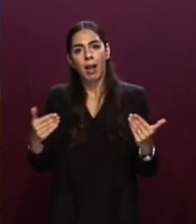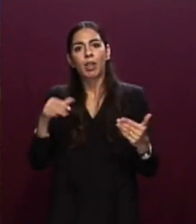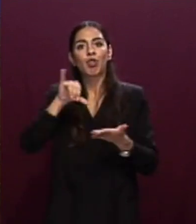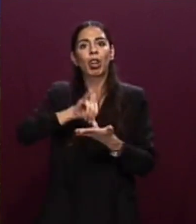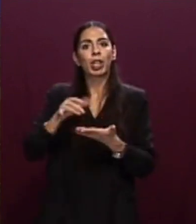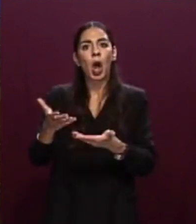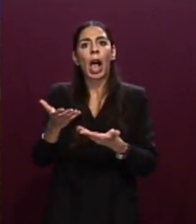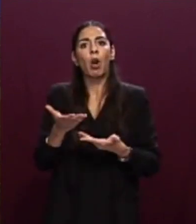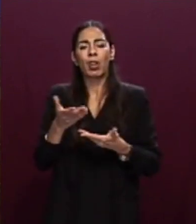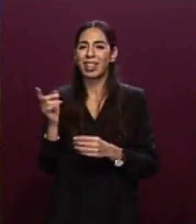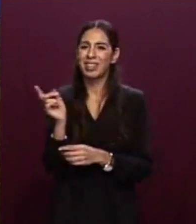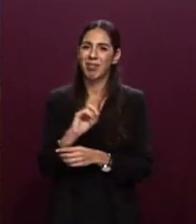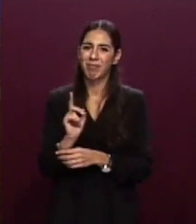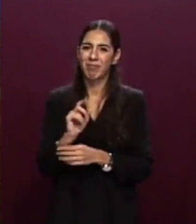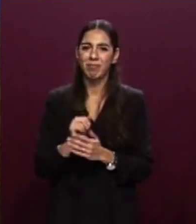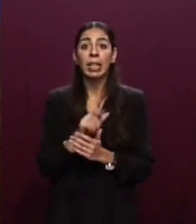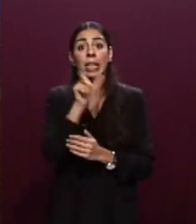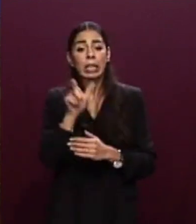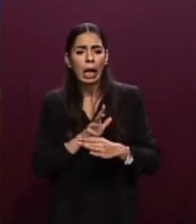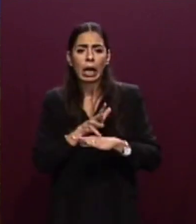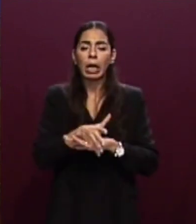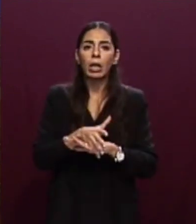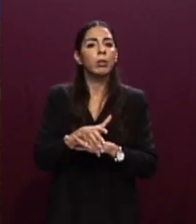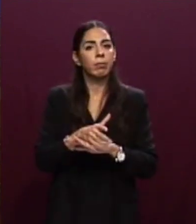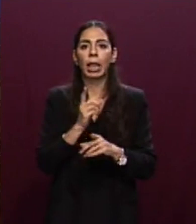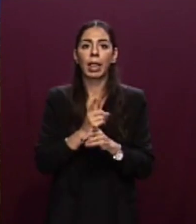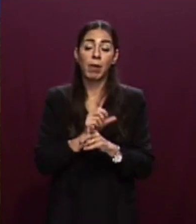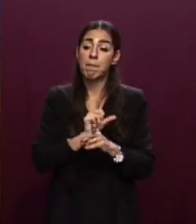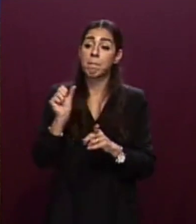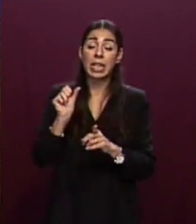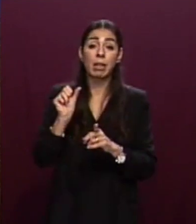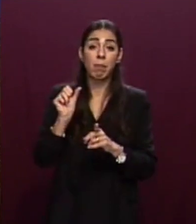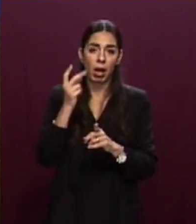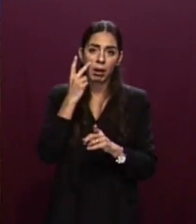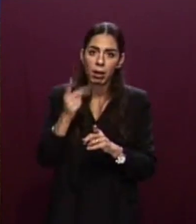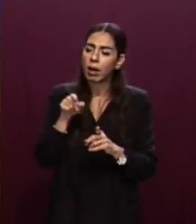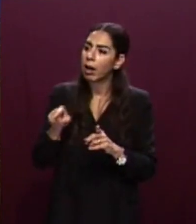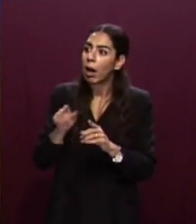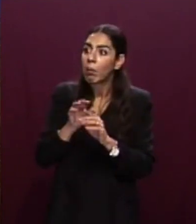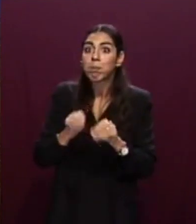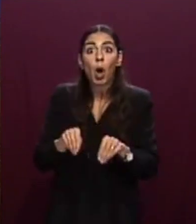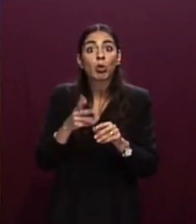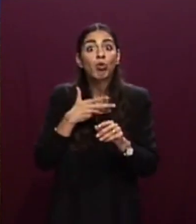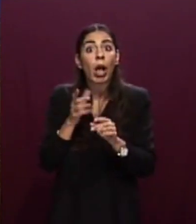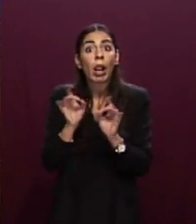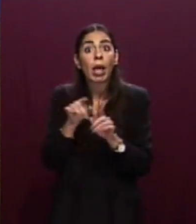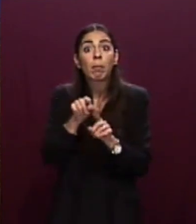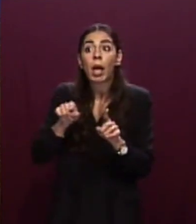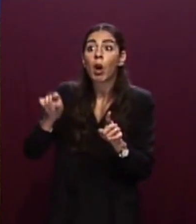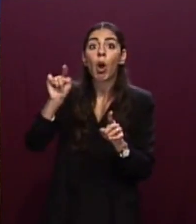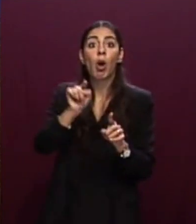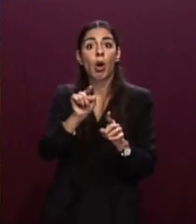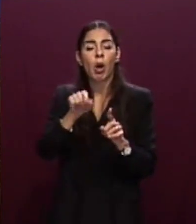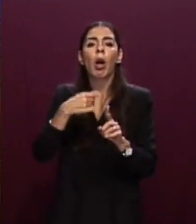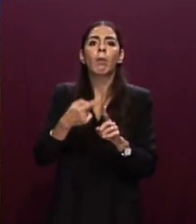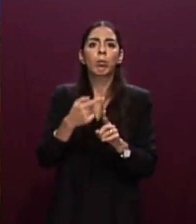Rispetto all'ingresso in Italia, è prioritario valutare dove e come trovino alloggi i richiedenti asilo e se siano praticabili allo Stato i processi di